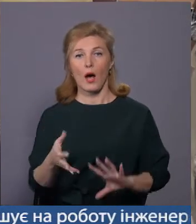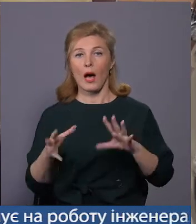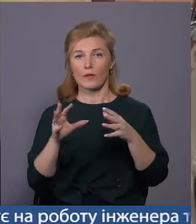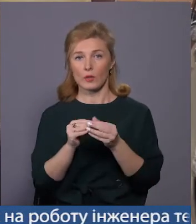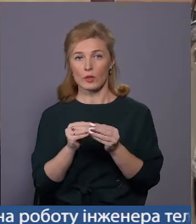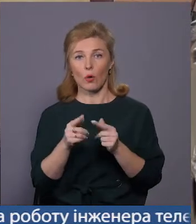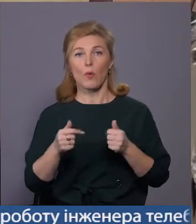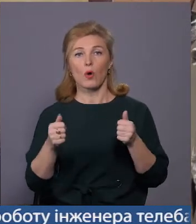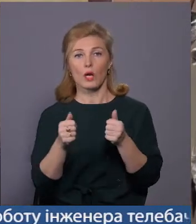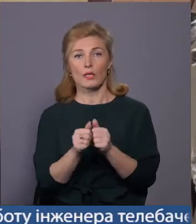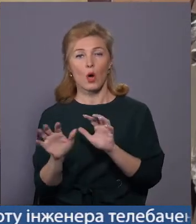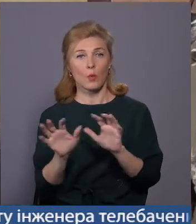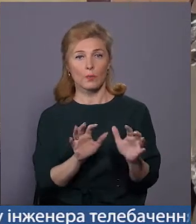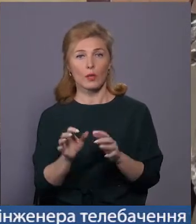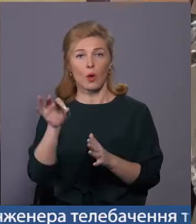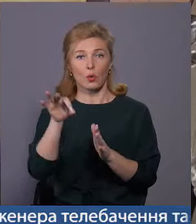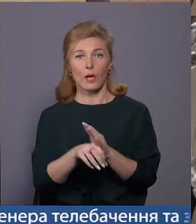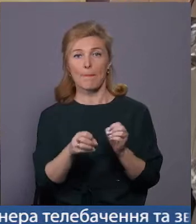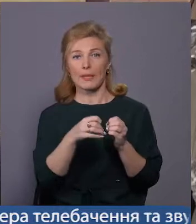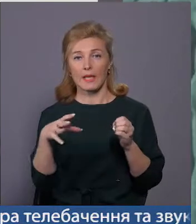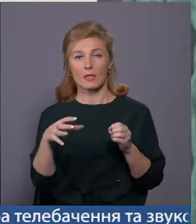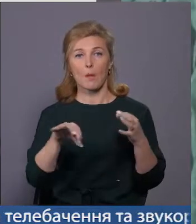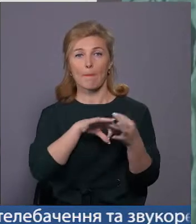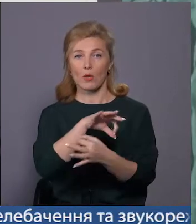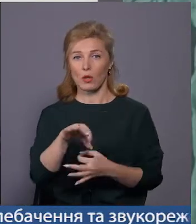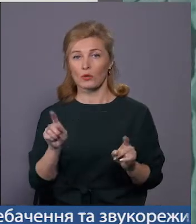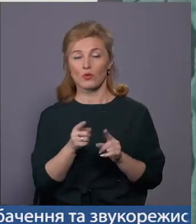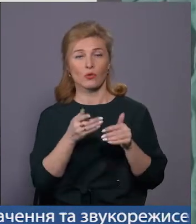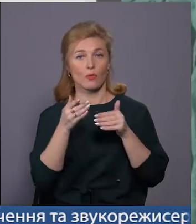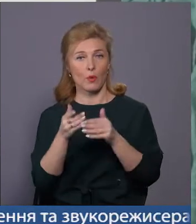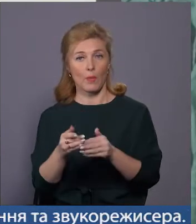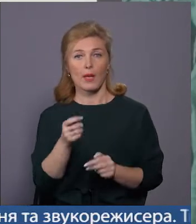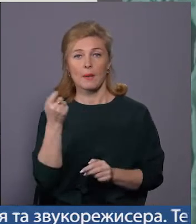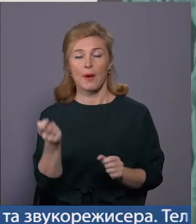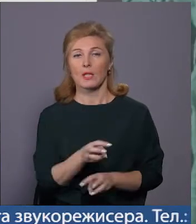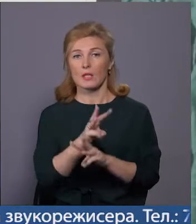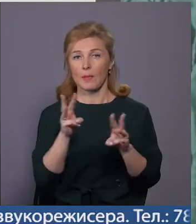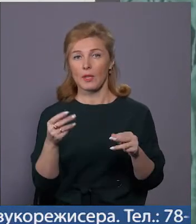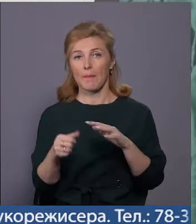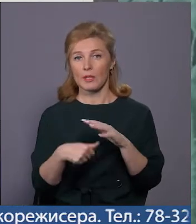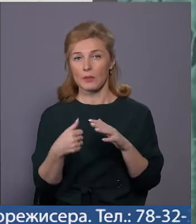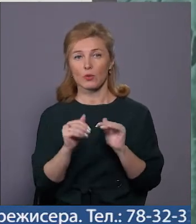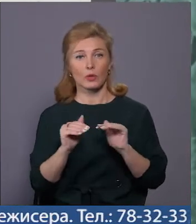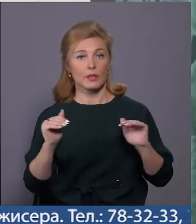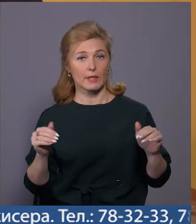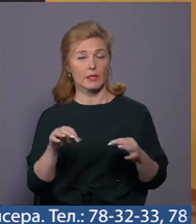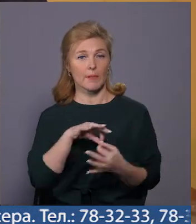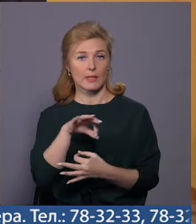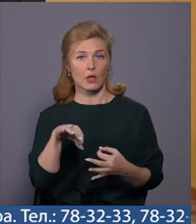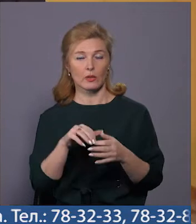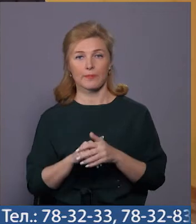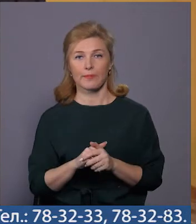громадська організація опікується одразу 15-ма проєктами, що допомагають малозабезпеченим, безпритульним та дітям-сиротам.